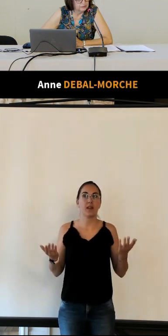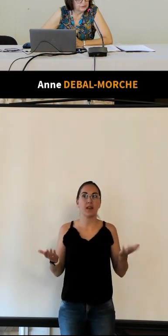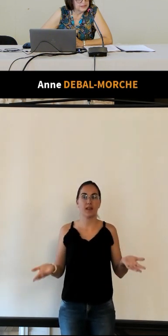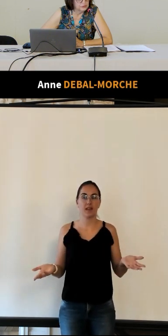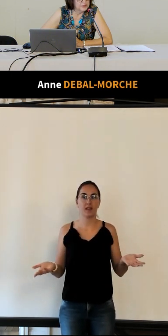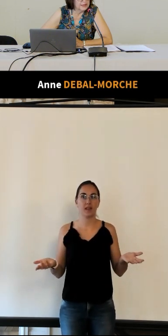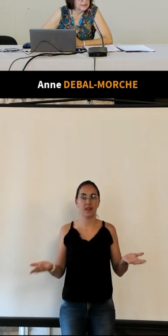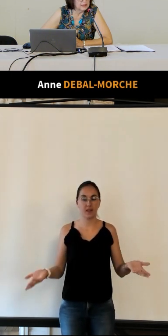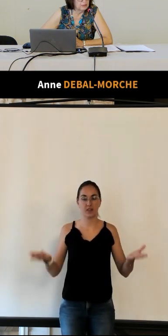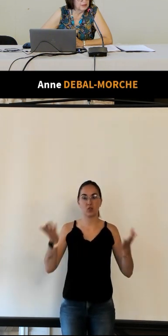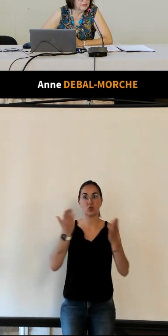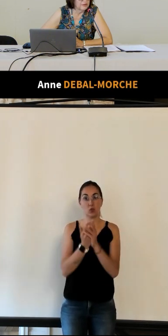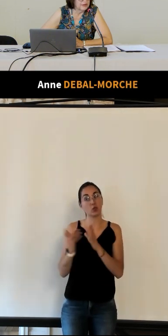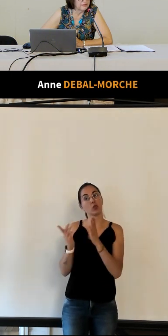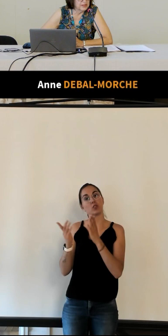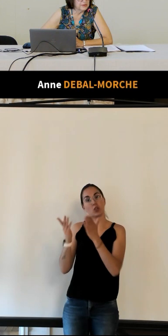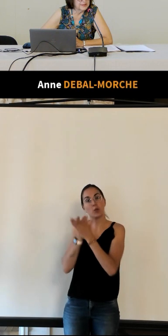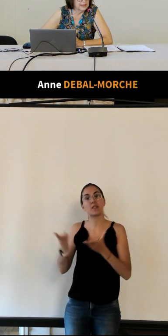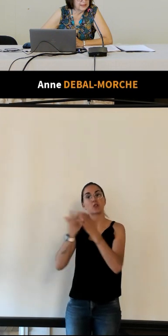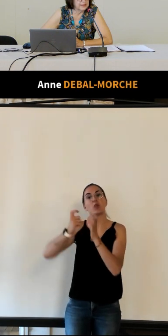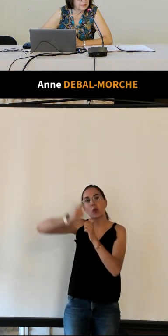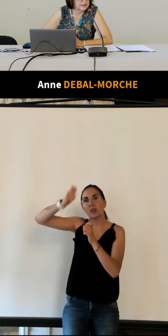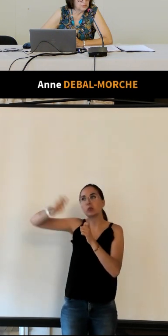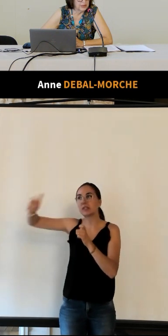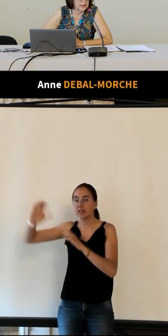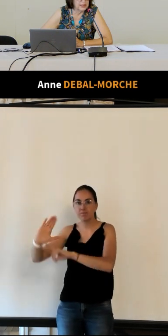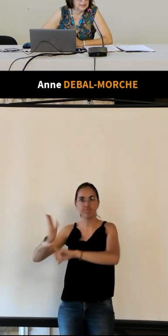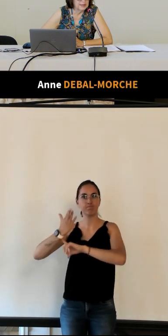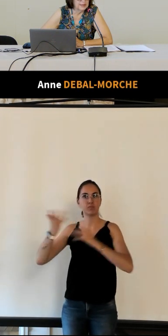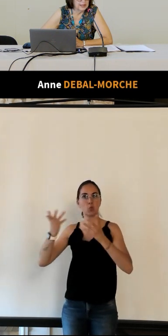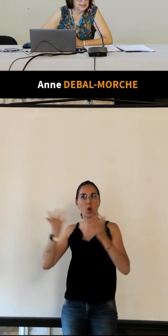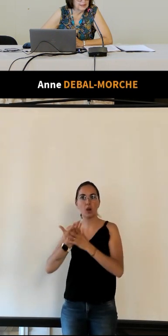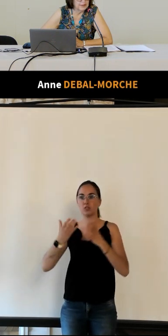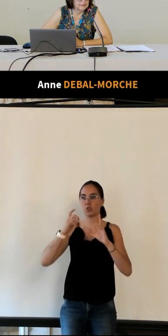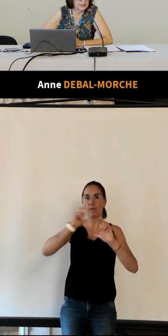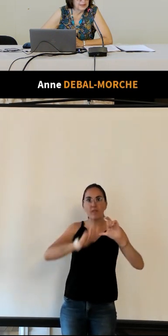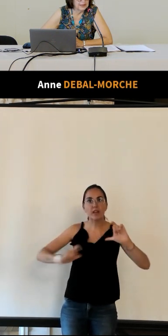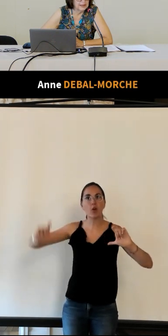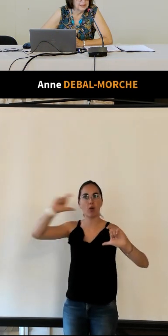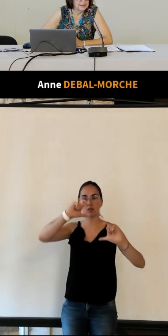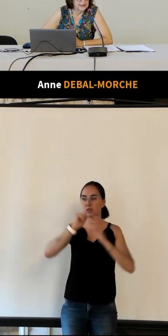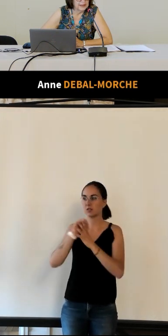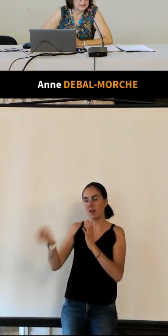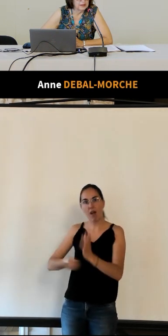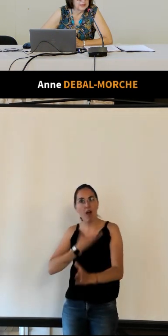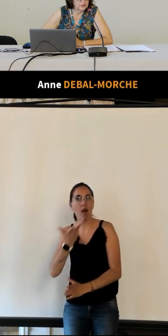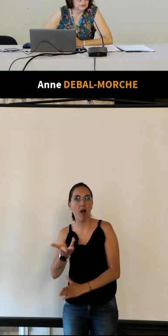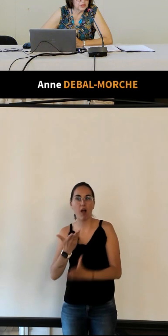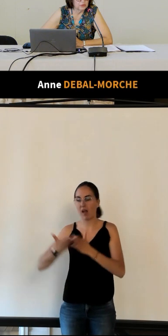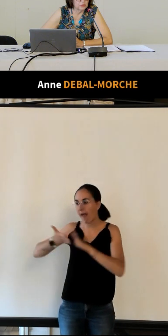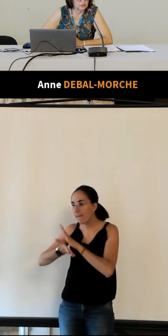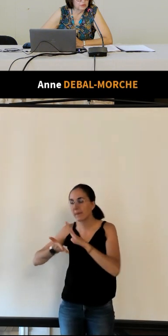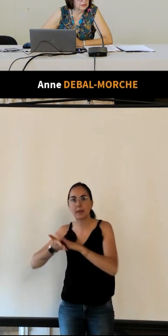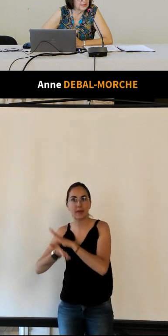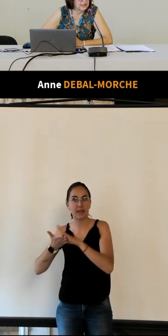donc dans les industries on met en avant les faillances d'art les soirées l'imprimerie d'art les cuirs